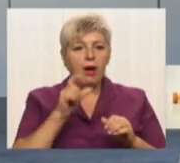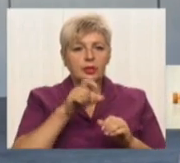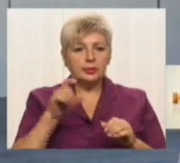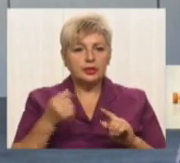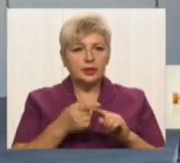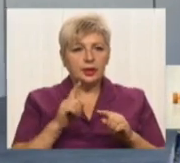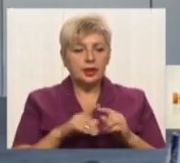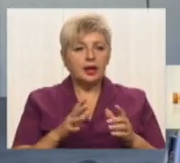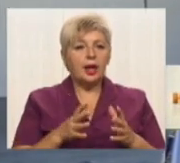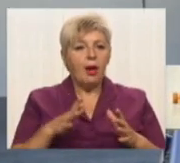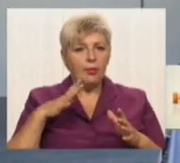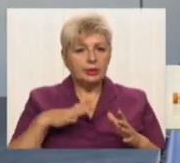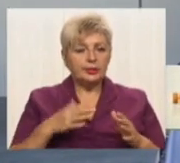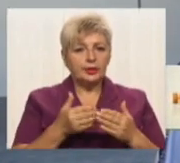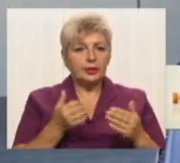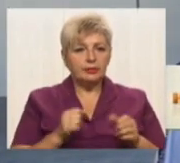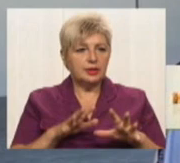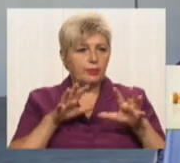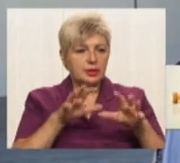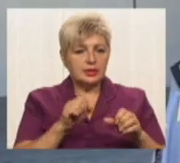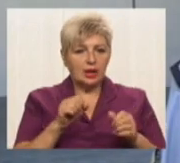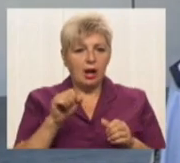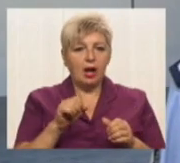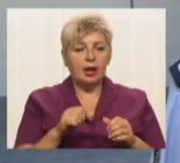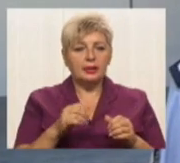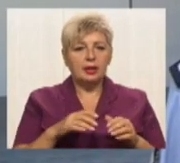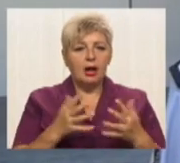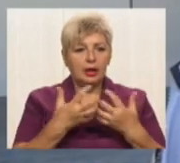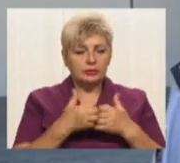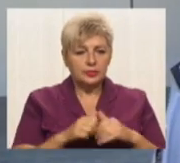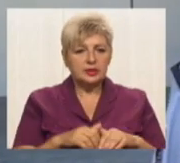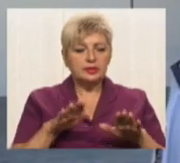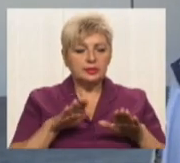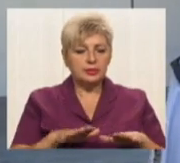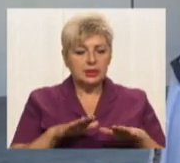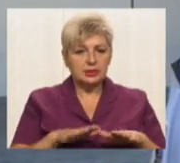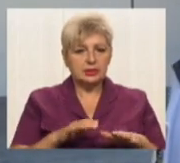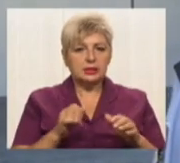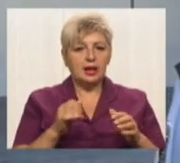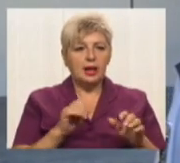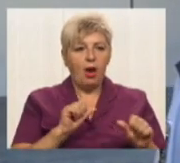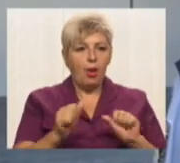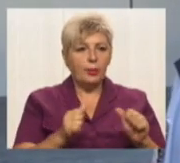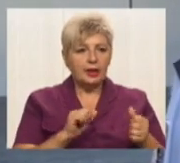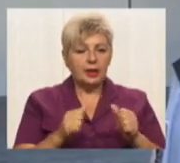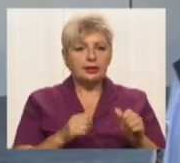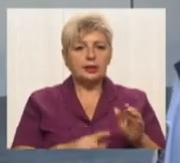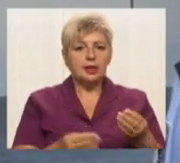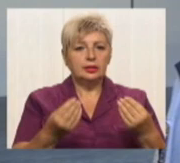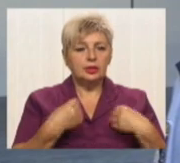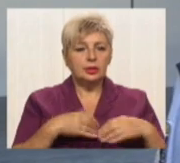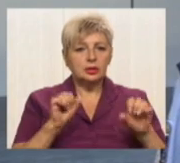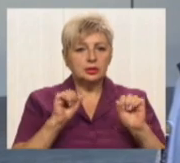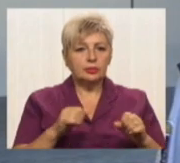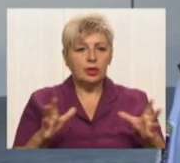посягань. Програмне забезпечення та автоматизовані робочі місця операторів 102 надають змогу одночасно